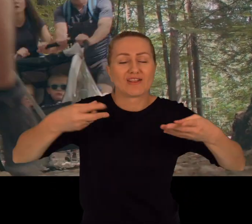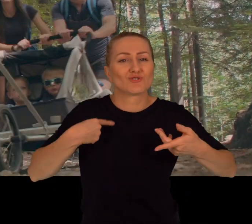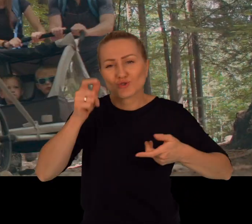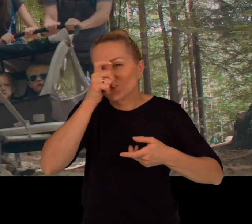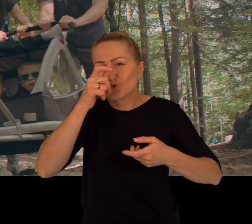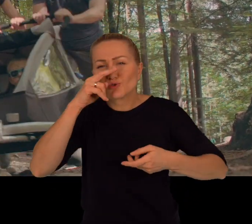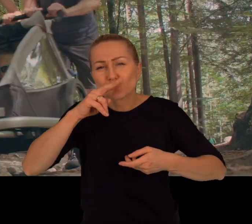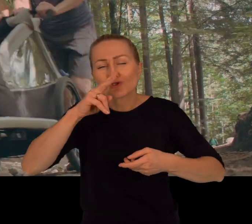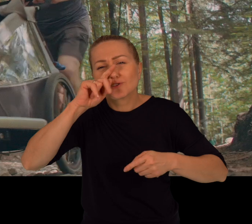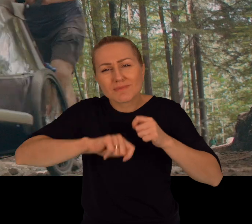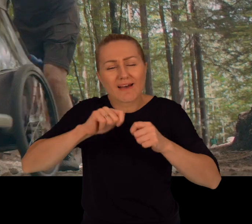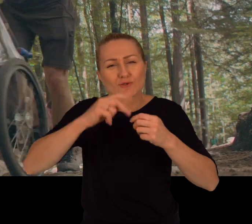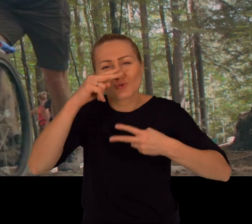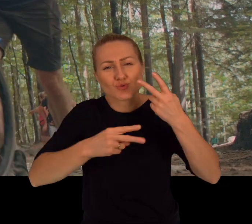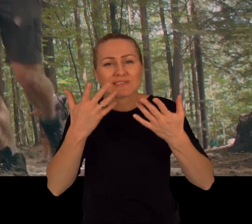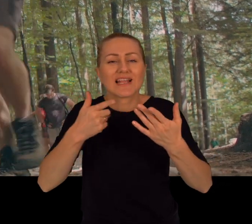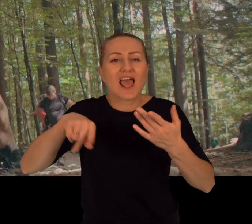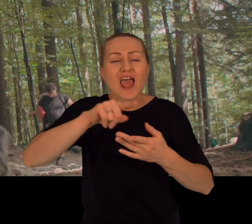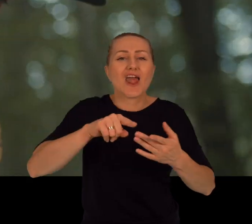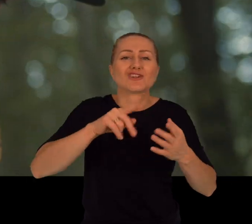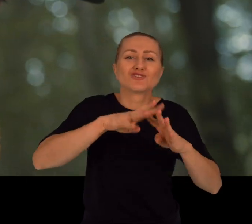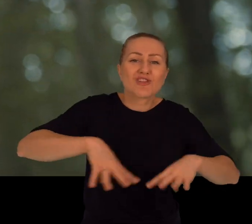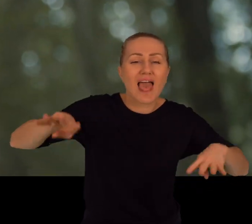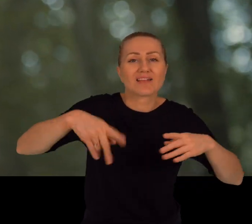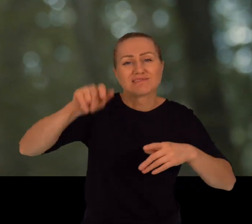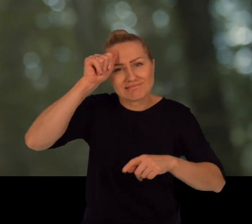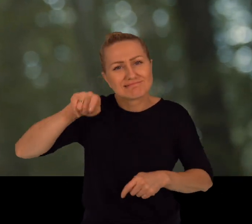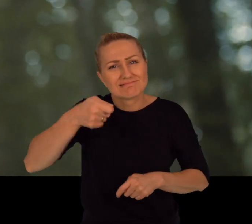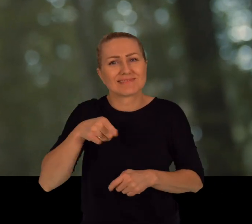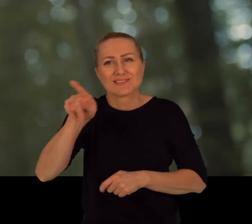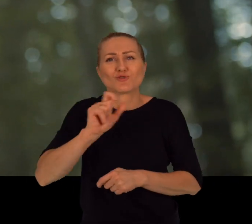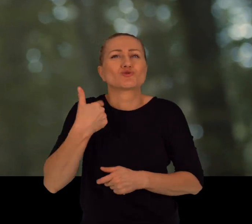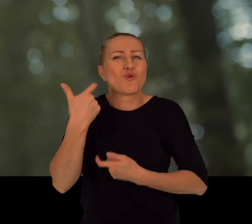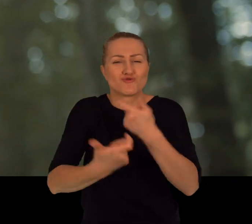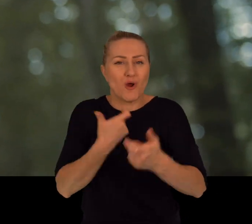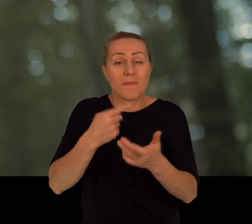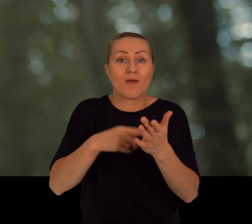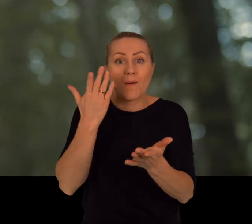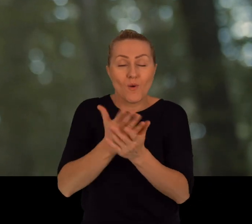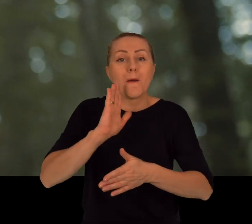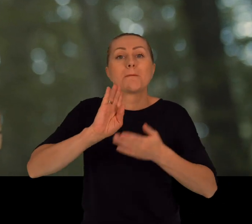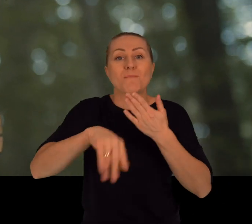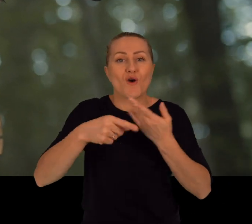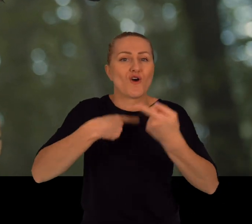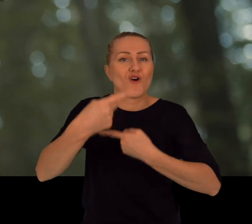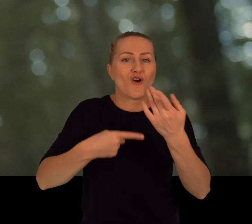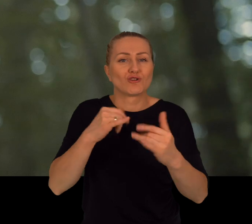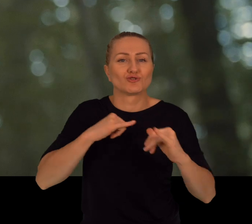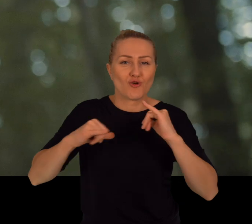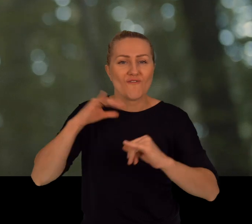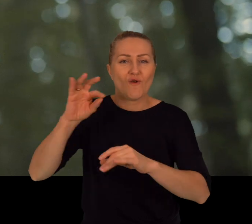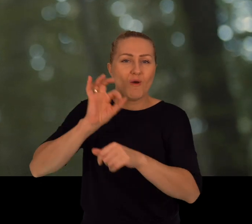sieci. Szukaliśmy dla niej nazwy, żeby określić usługi, którymi się zajmujemy. Zaczął to być termin już